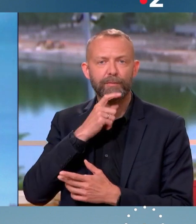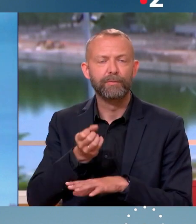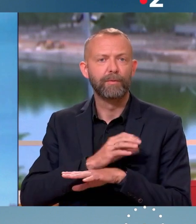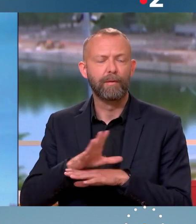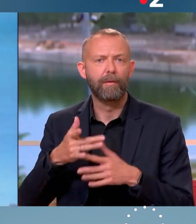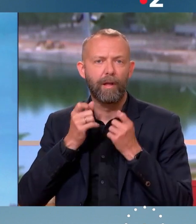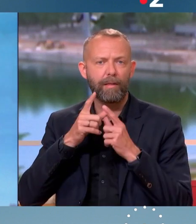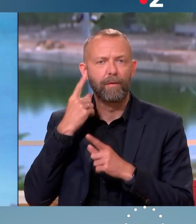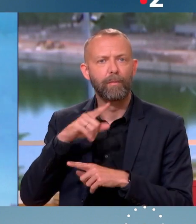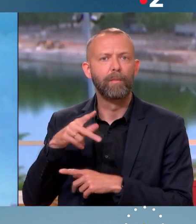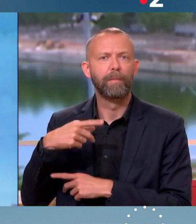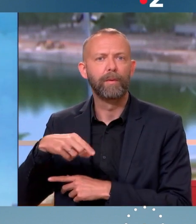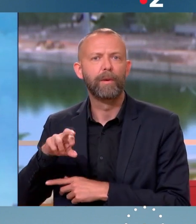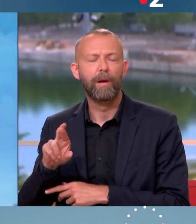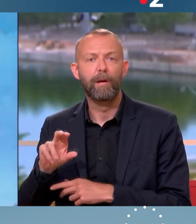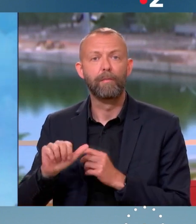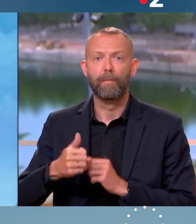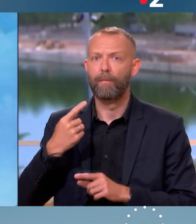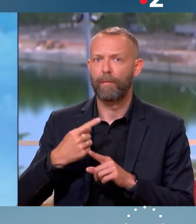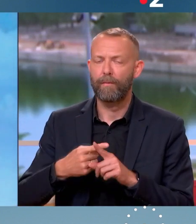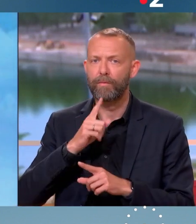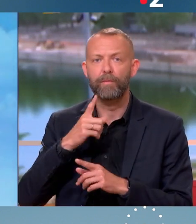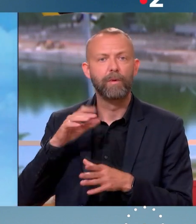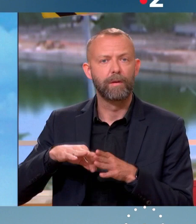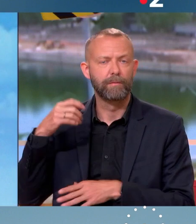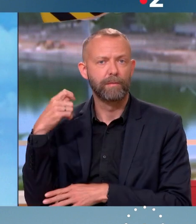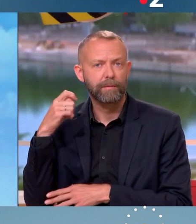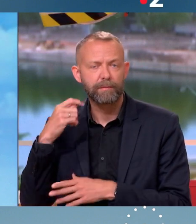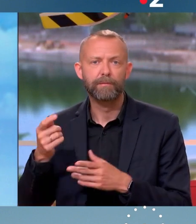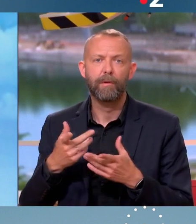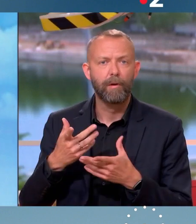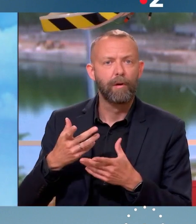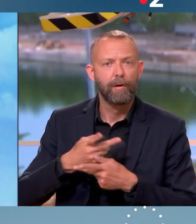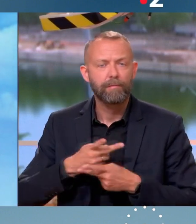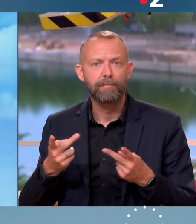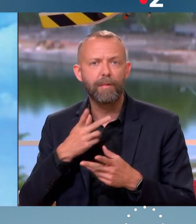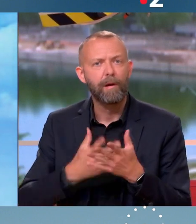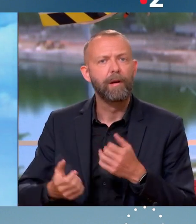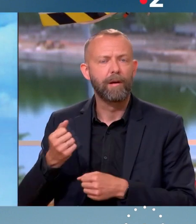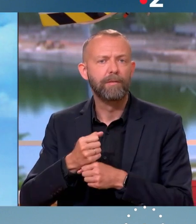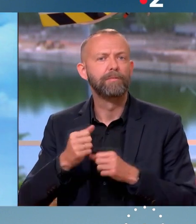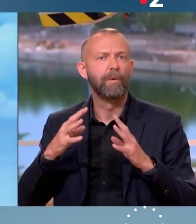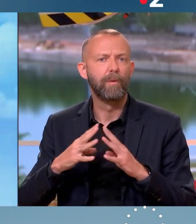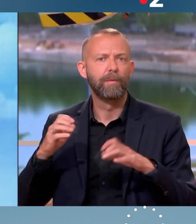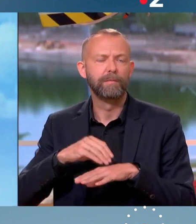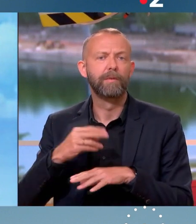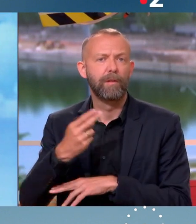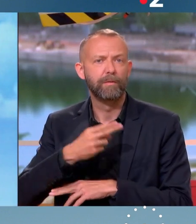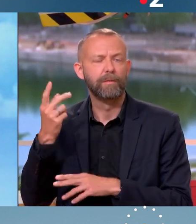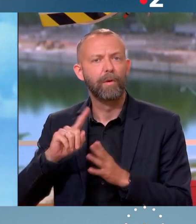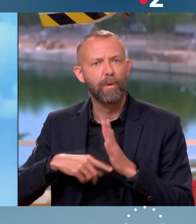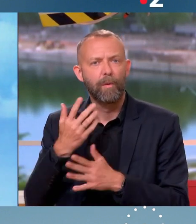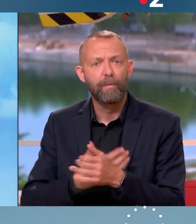interview à la presse quotidienne régionale. C la première fois qu'il s'exprime depuis la présidentielle et il annonce la création, je cite, d'un Conseil national de la refondation.